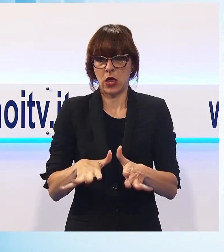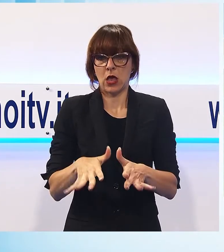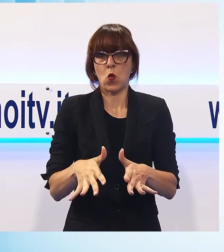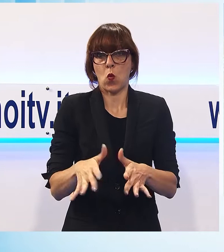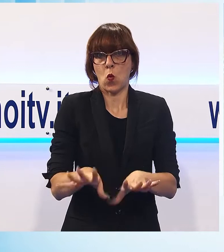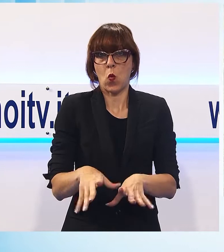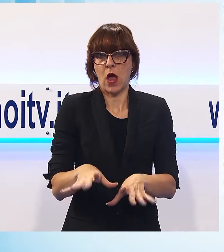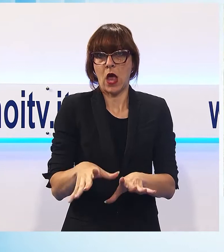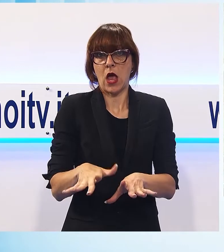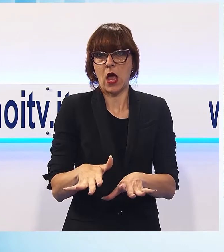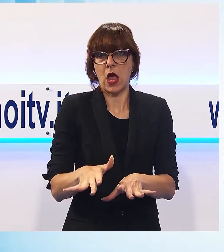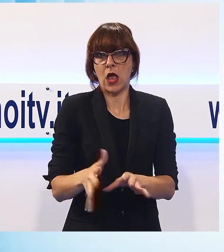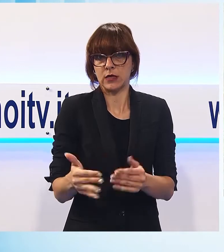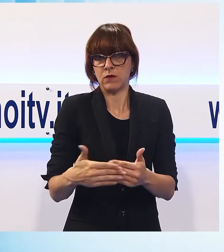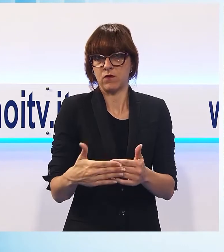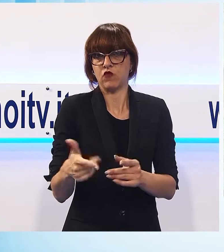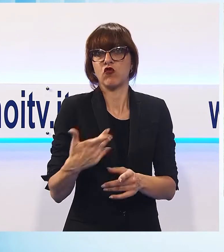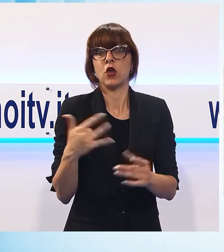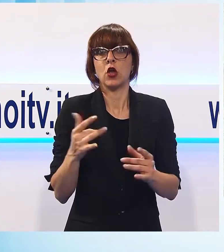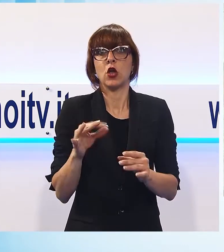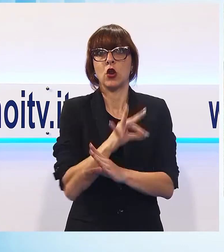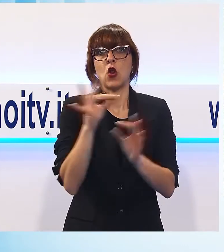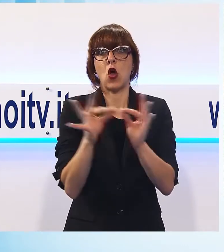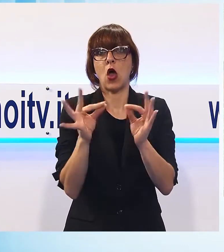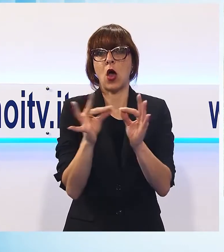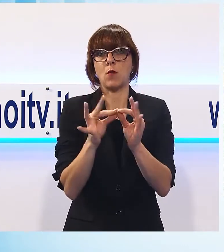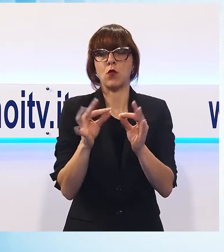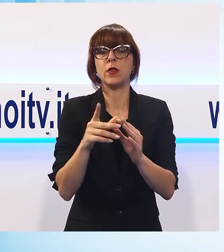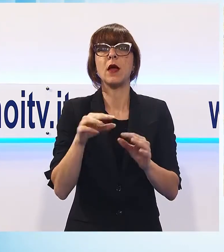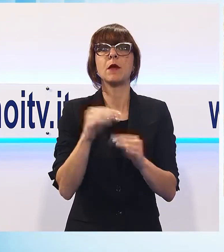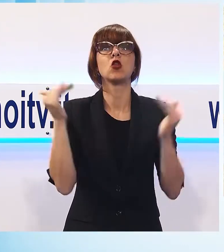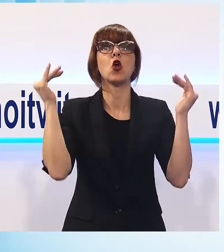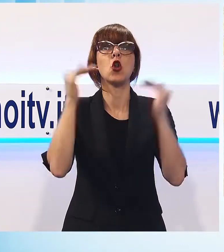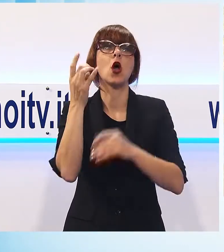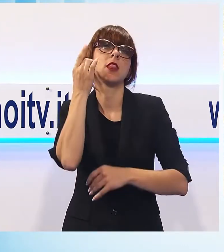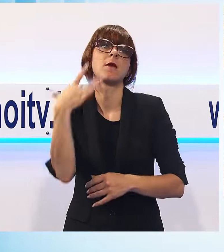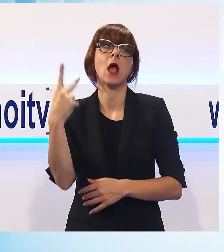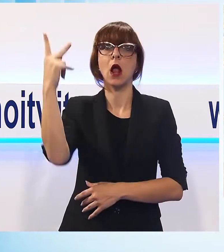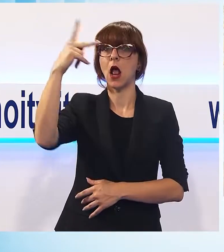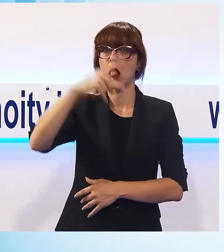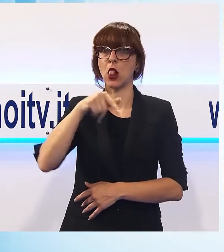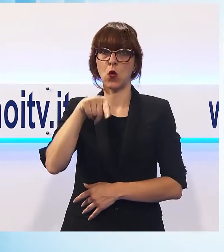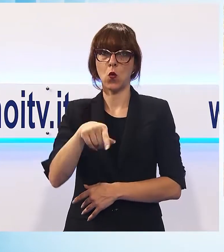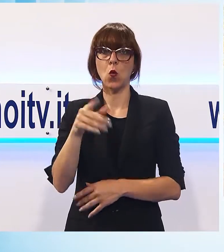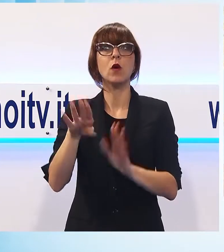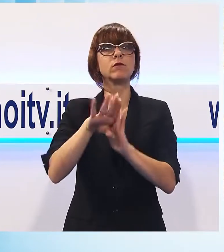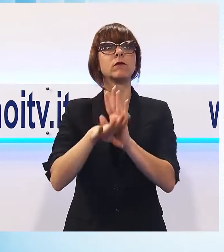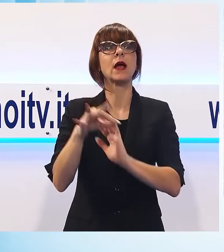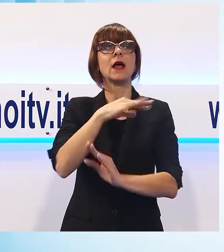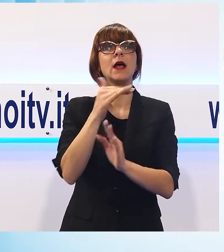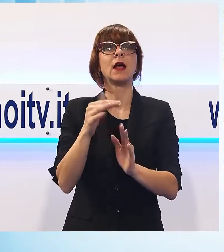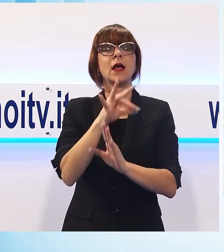2019 della Notte Bianca di Lucca, la numero 8 della storia, in programma in centro storico la sera di sabato 24